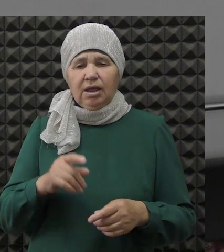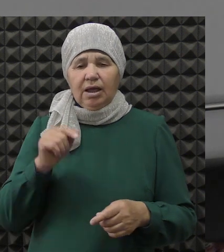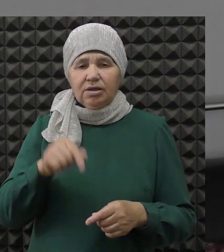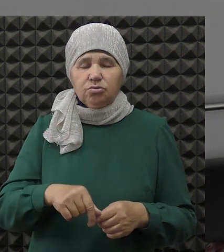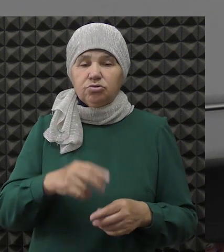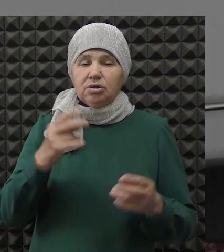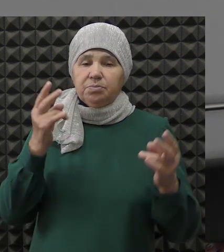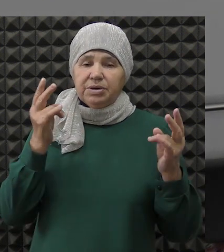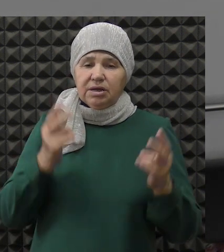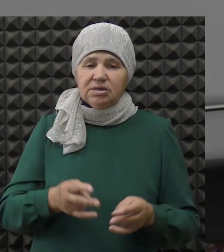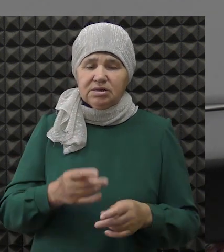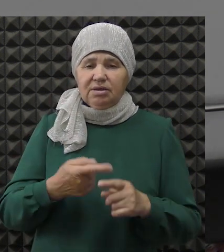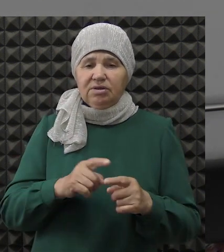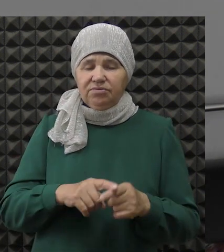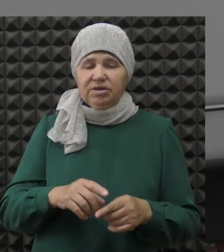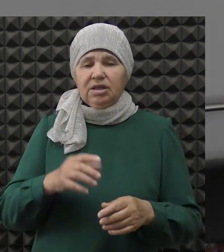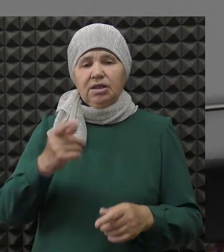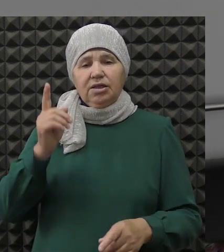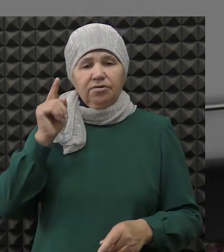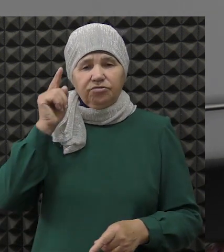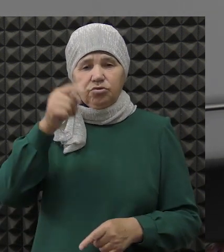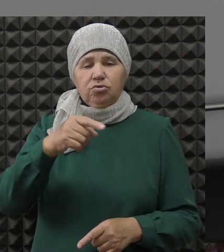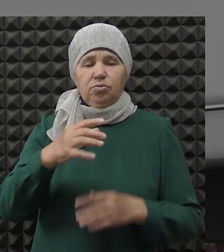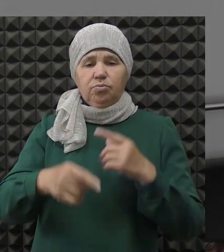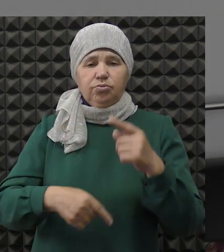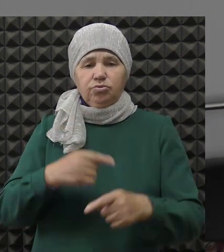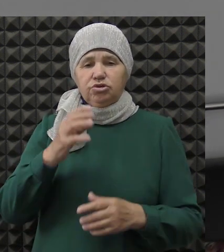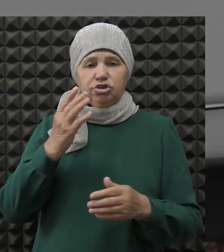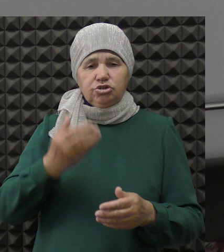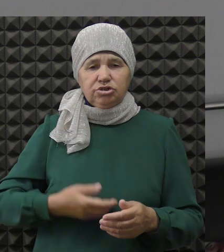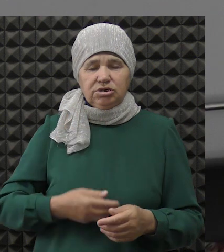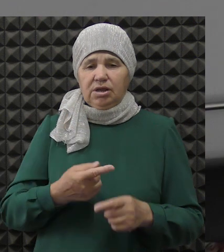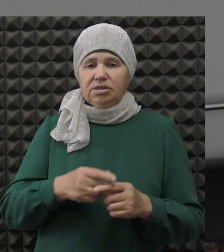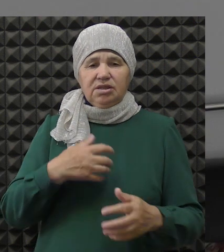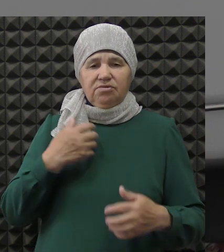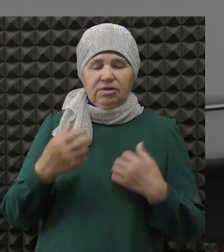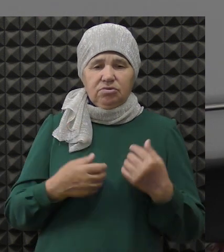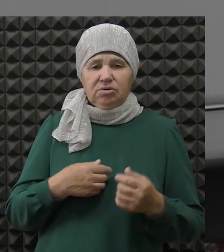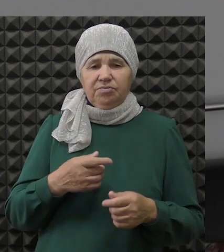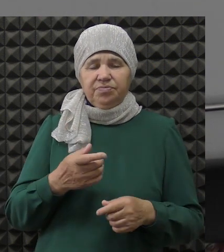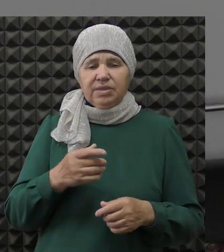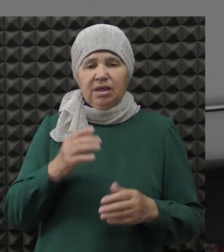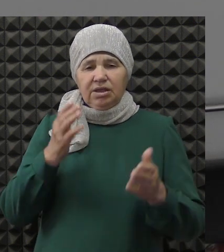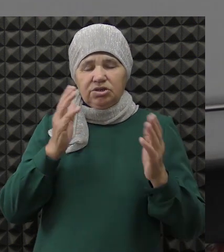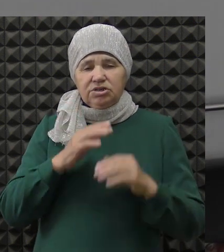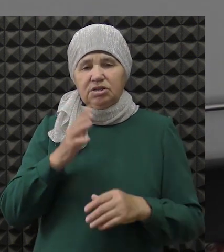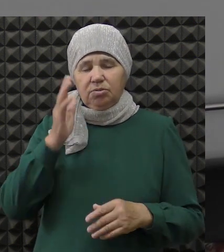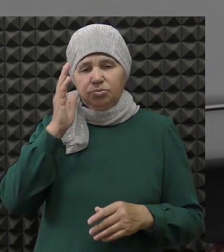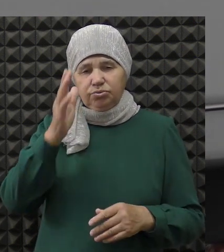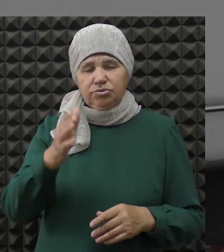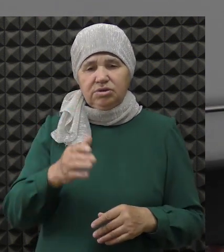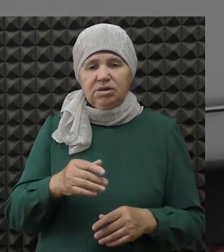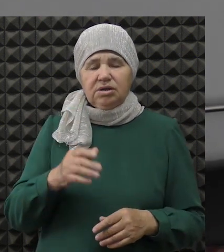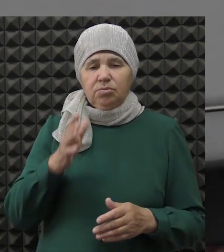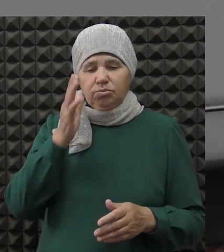А то, что им пригодится и в этой, и в той жизни в обоих мирах, их это не волнует. Но иншаллах, я думаю,